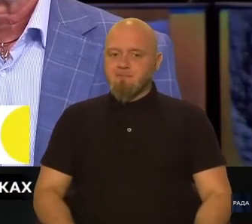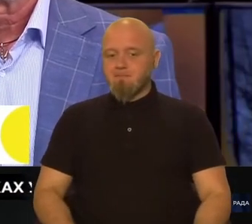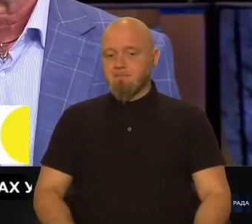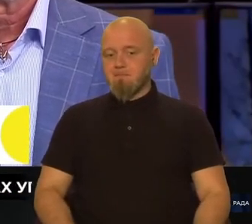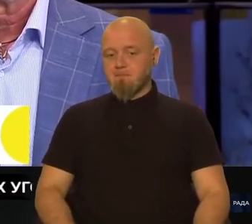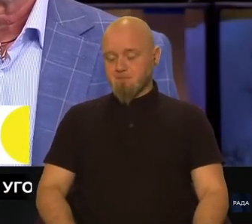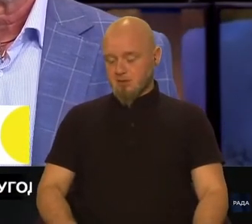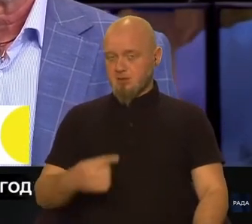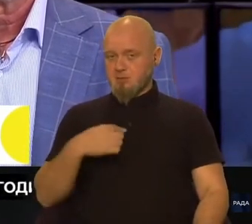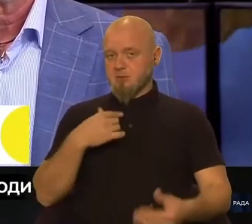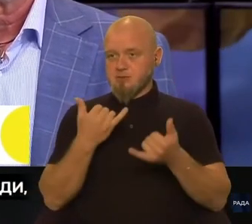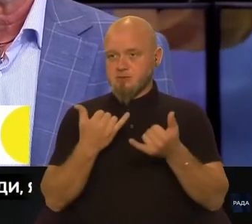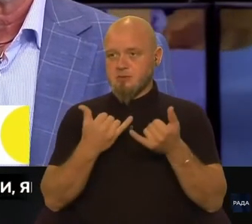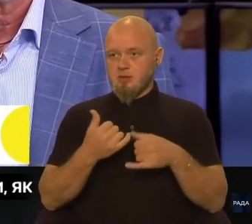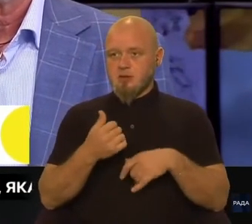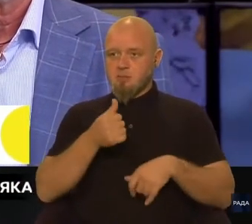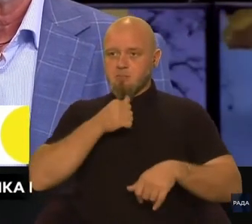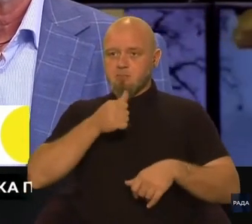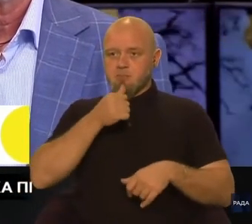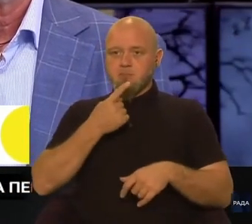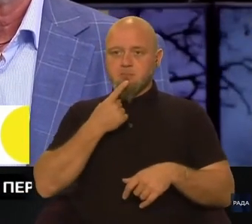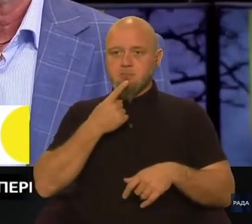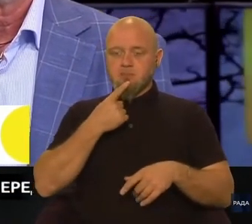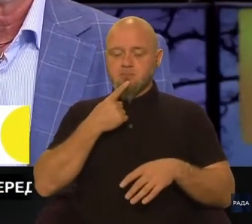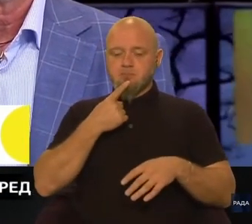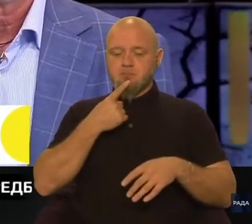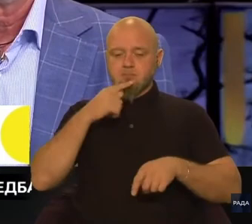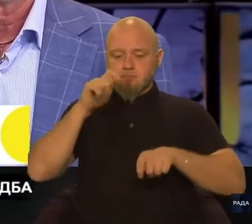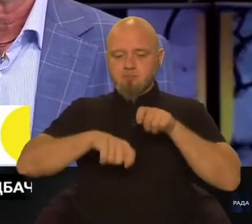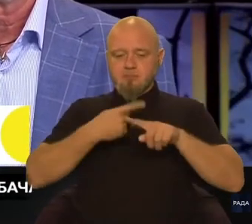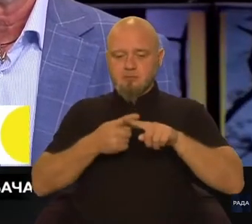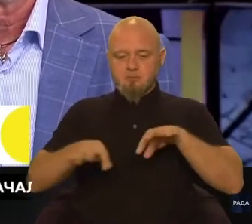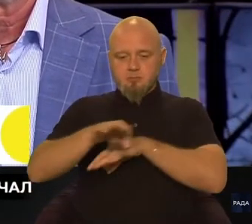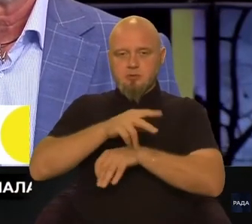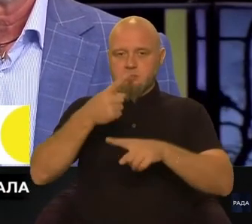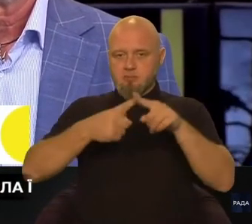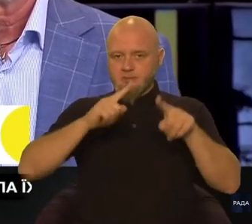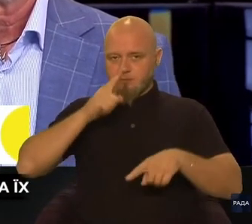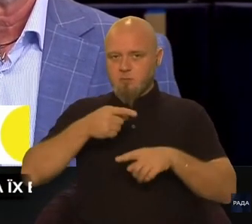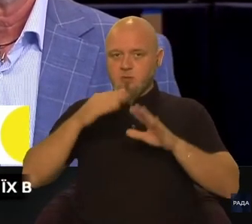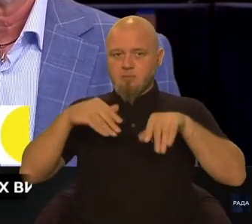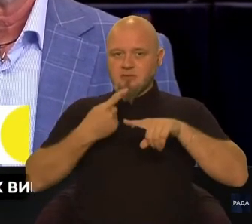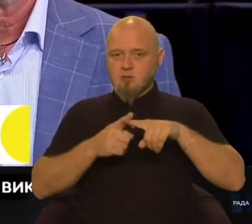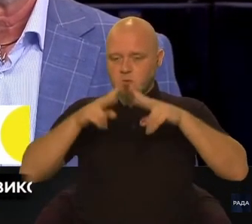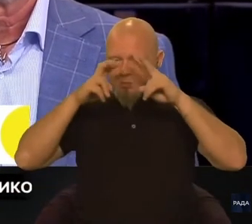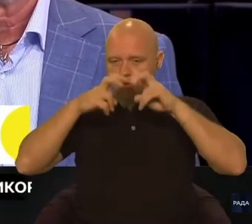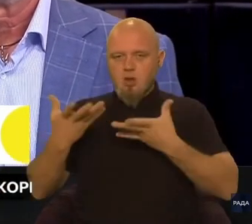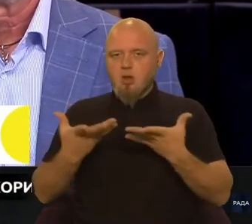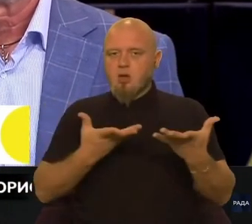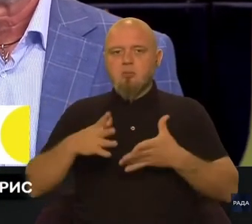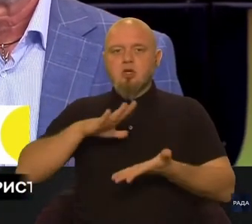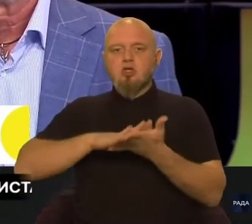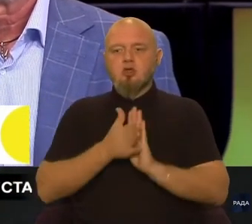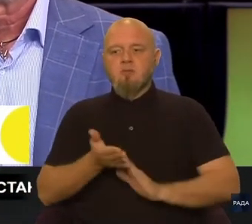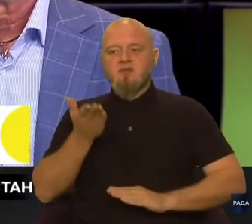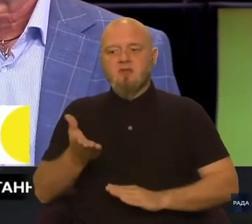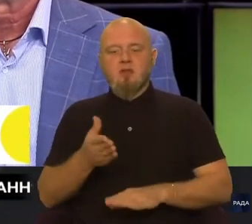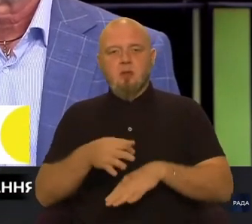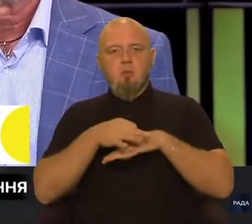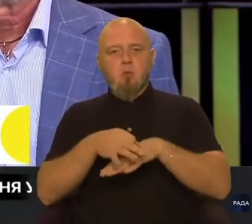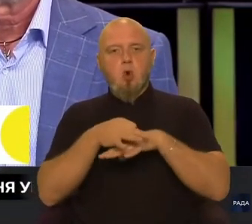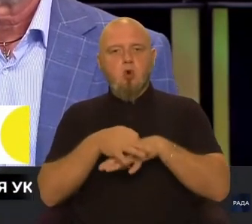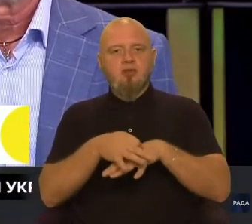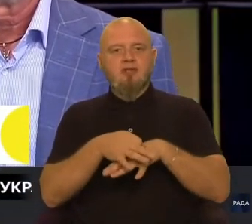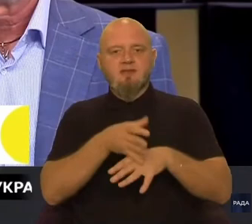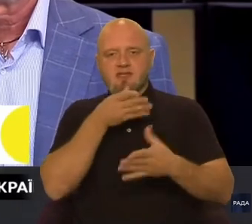Ми зараз пілотуємо цей проєкт півроку, після цього ми проаналізуємо фактично, яким чином він проходить